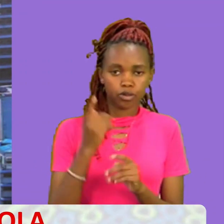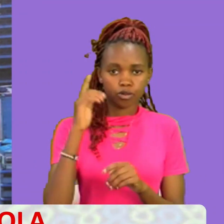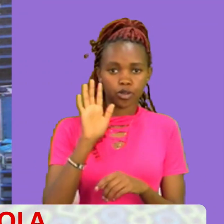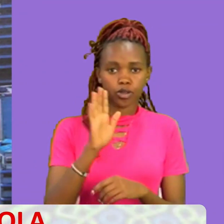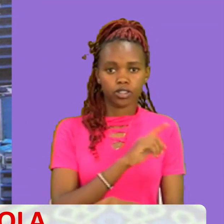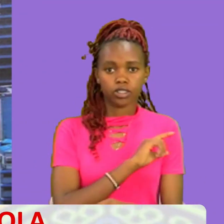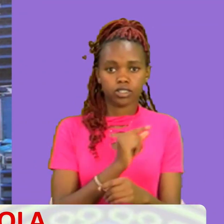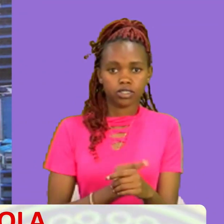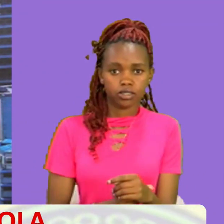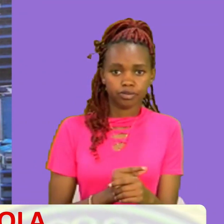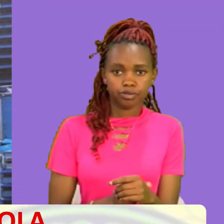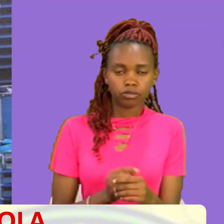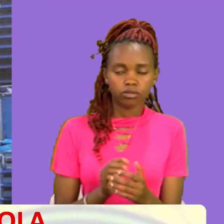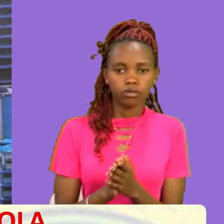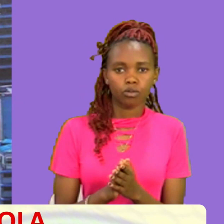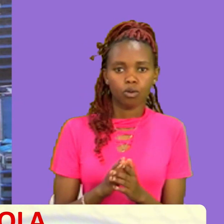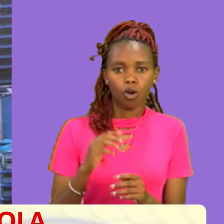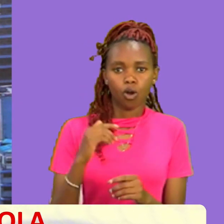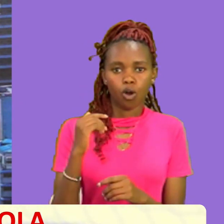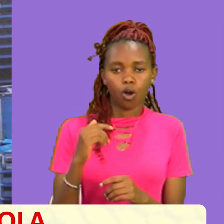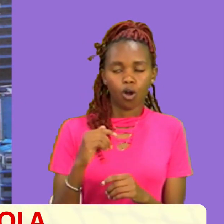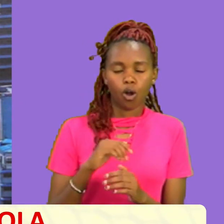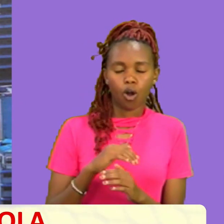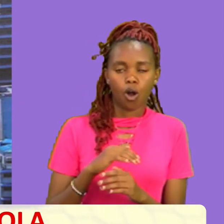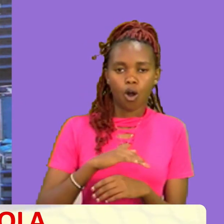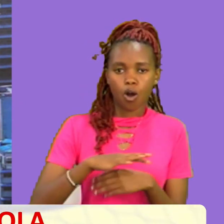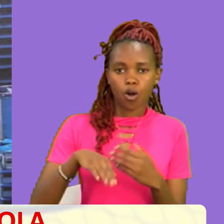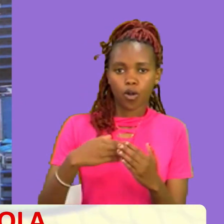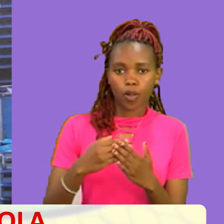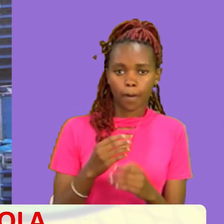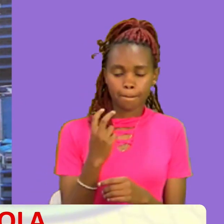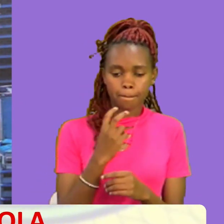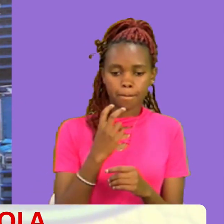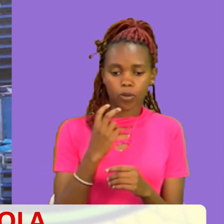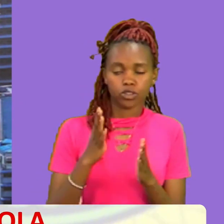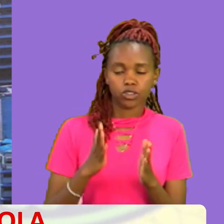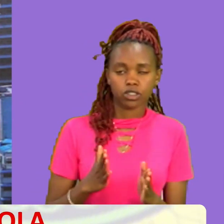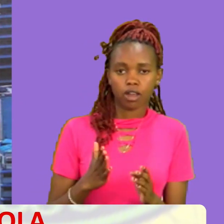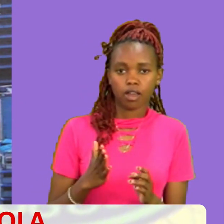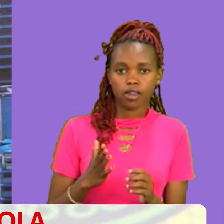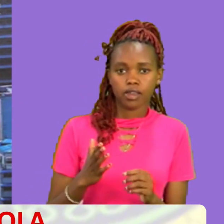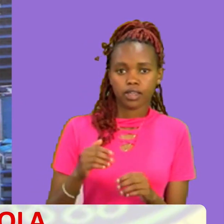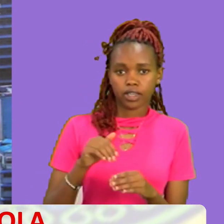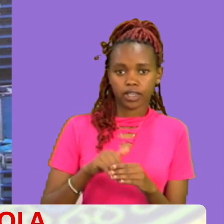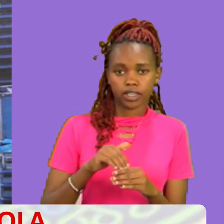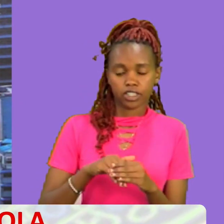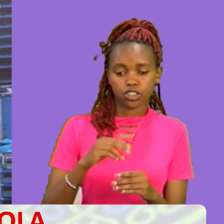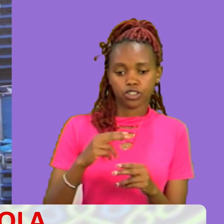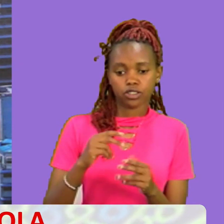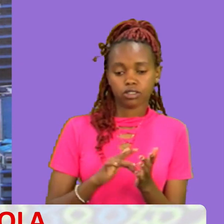ambao anatumika katika station ya Science TV Na waombea baraka na mafanikio Kwa jina la Yesu Christo Amen,